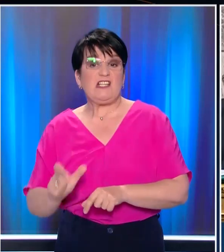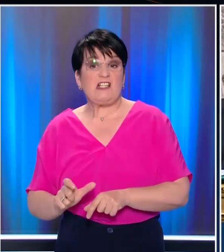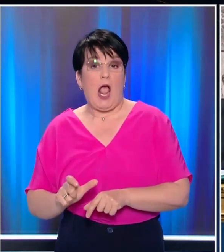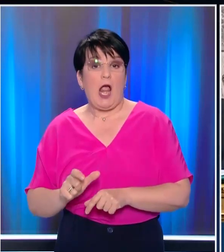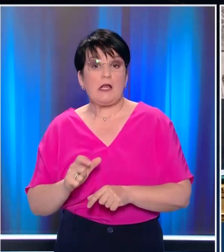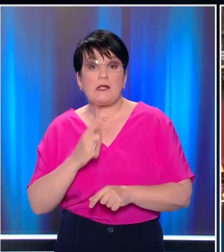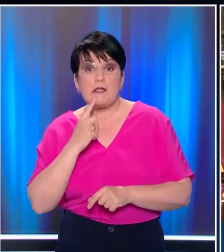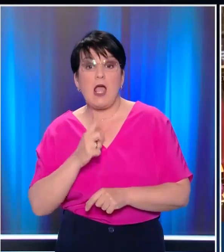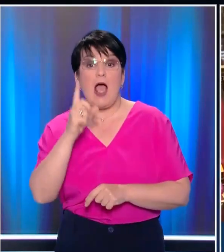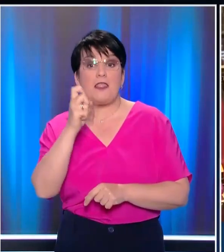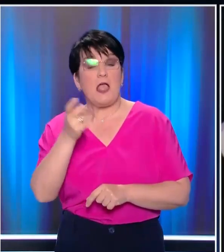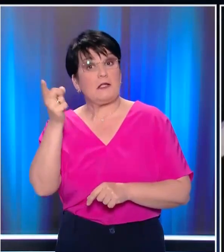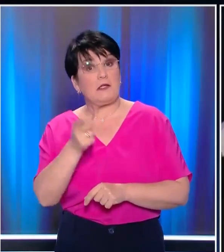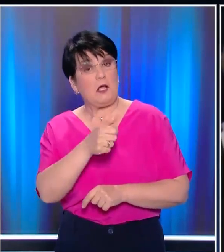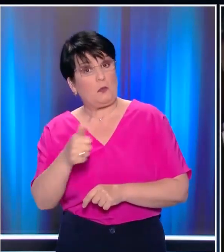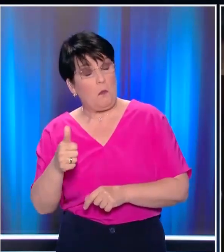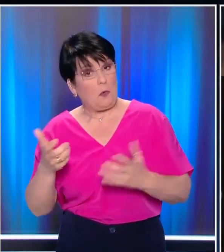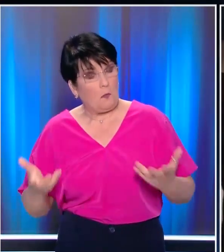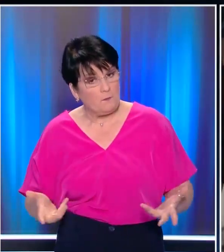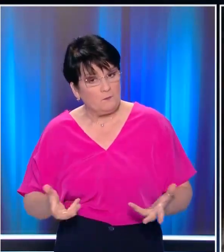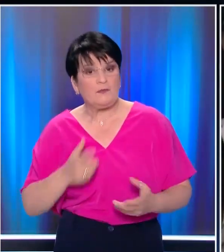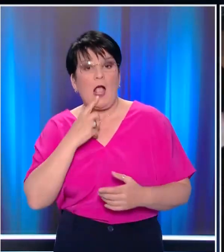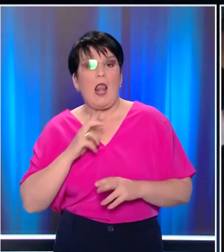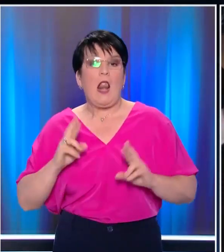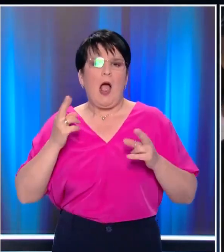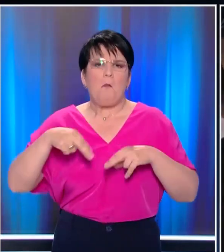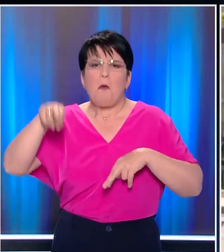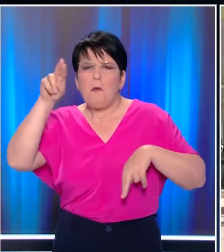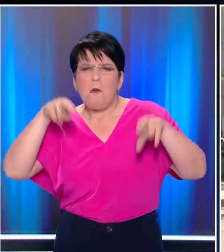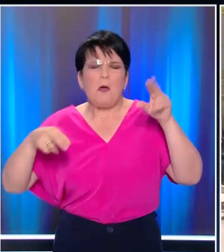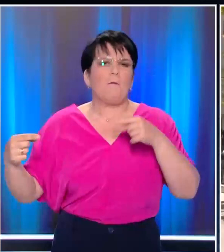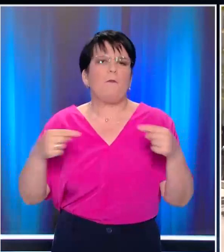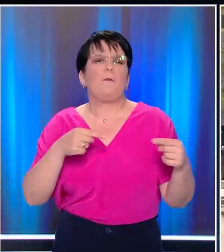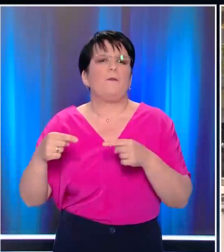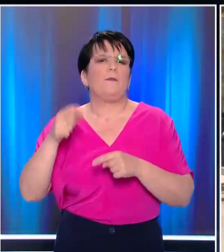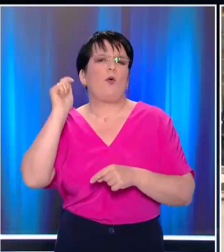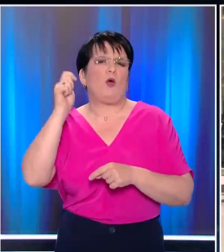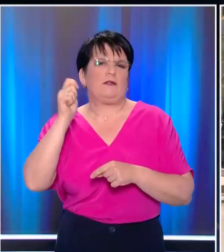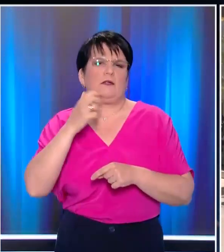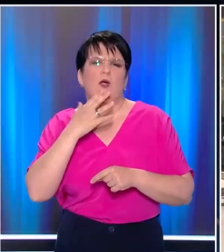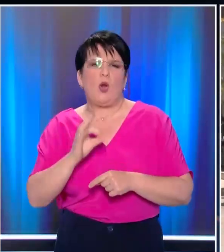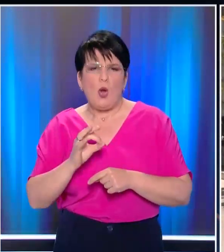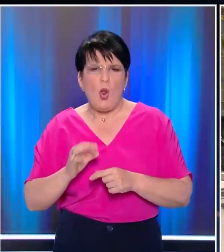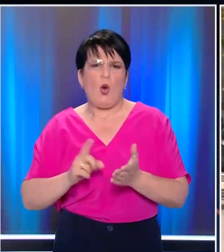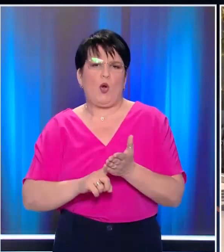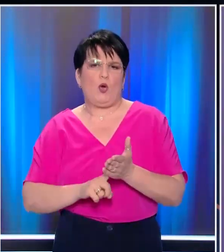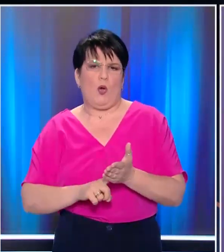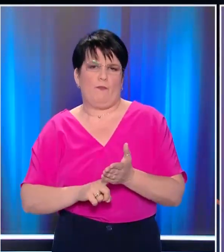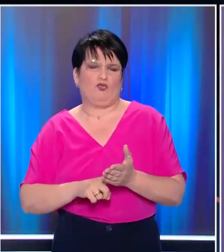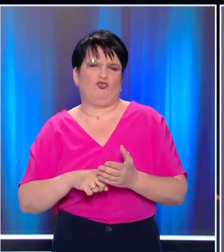κατά 10% μόνο Η ενεργειακή ακρίβεια προκάλεσε νέο γύρο πολιτικής αντιπαράθεσης Βουλή με αφορμή την κατάθεση του κλιματικού νόμου